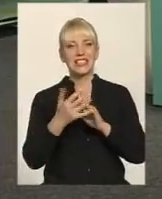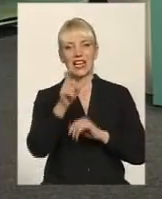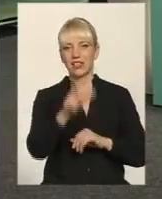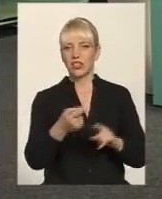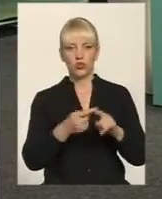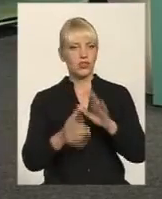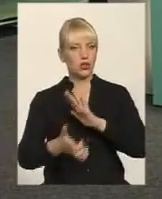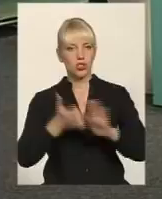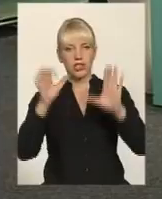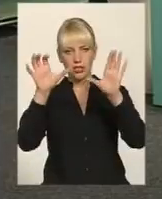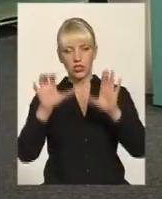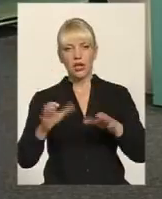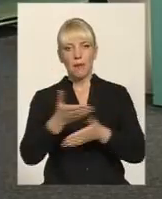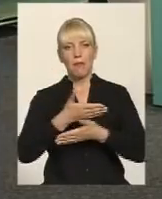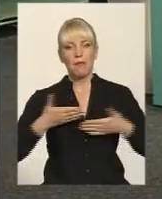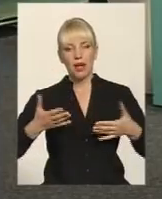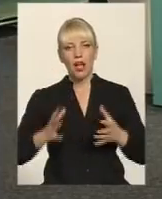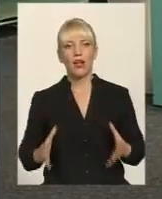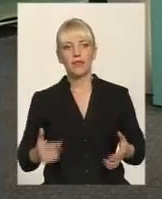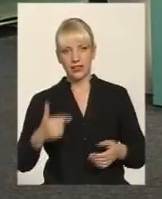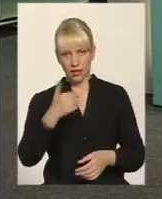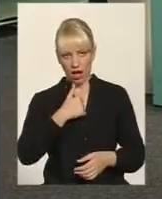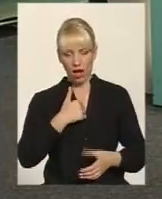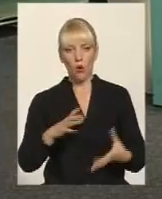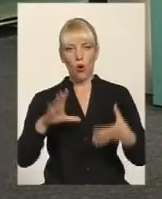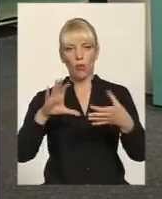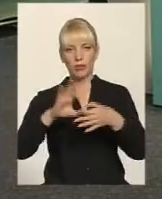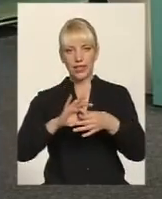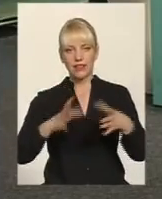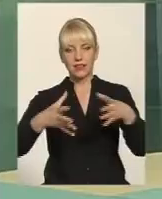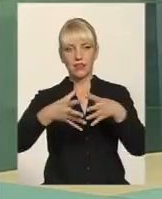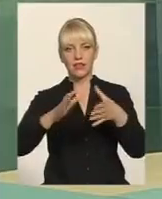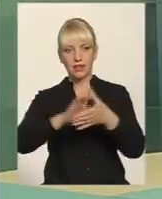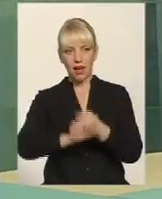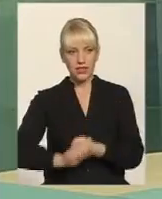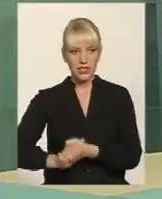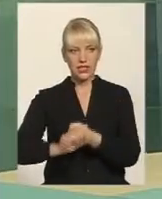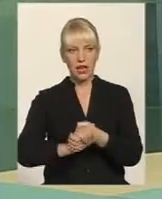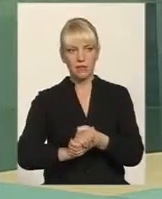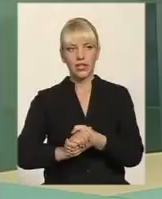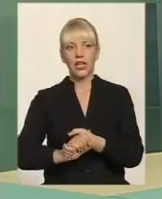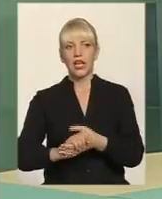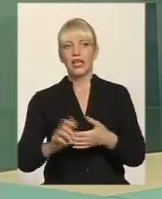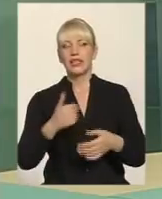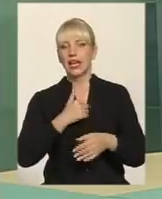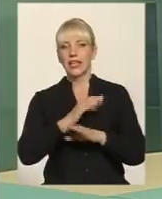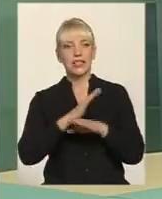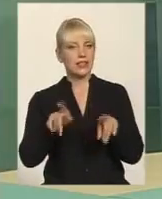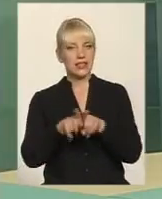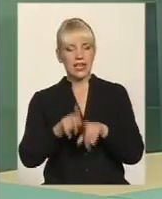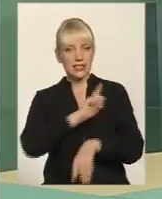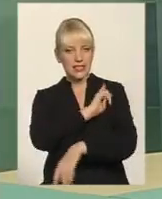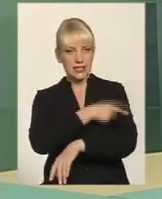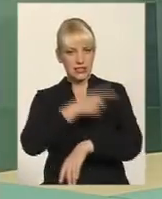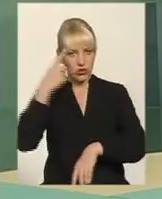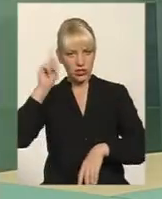недостатньо. Ми об'єдналися, я об'єднався, чесно вам скажу, я не настільки сильно орендуюся в темі аграрній, але